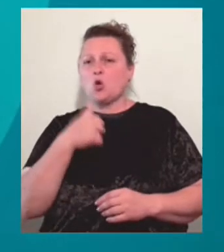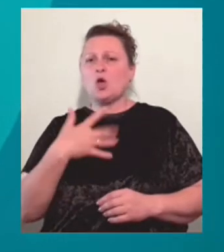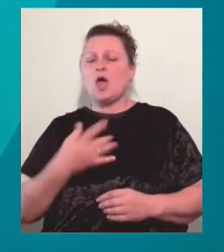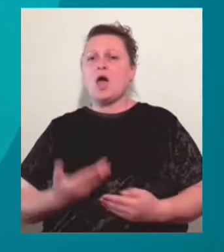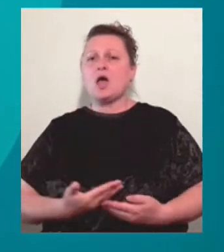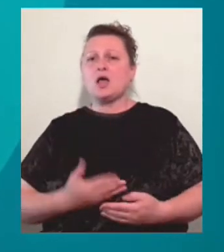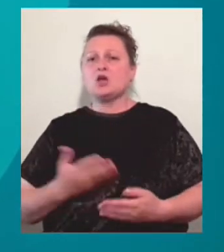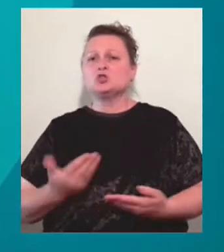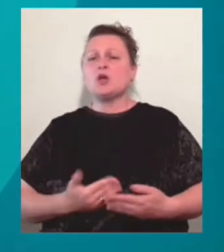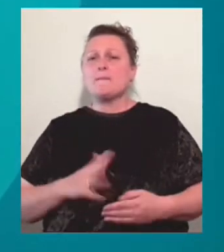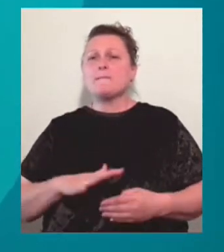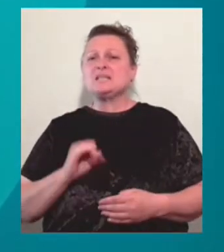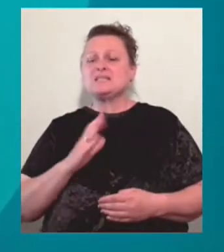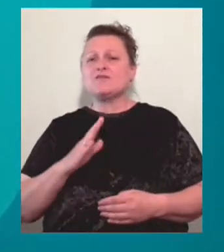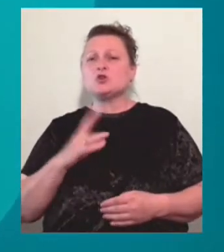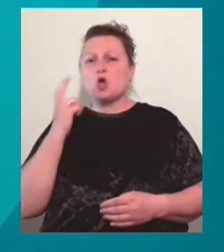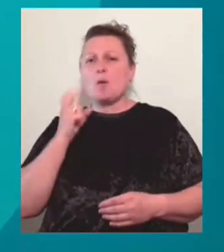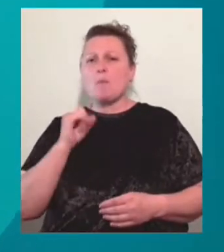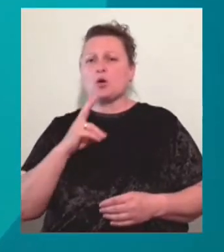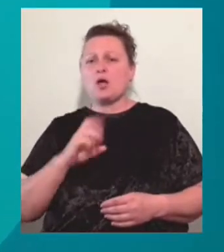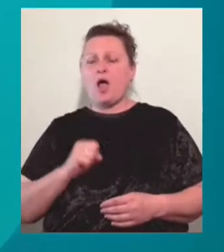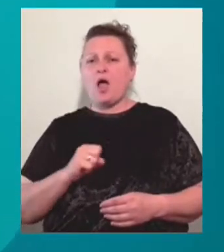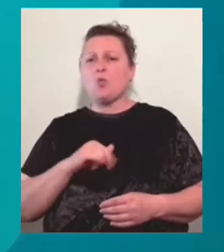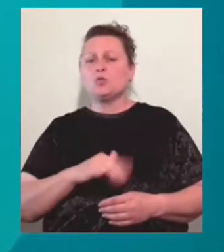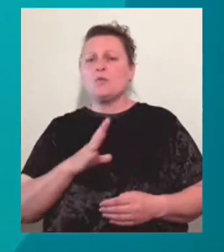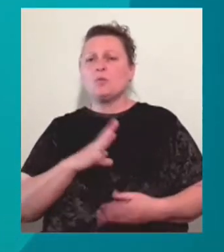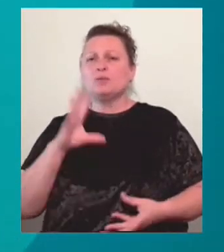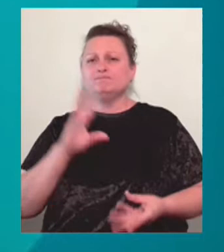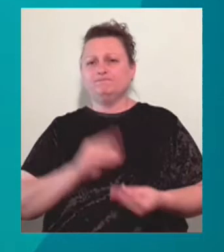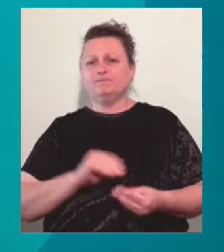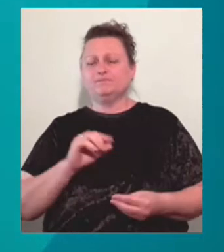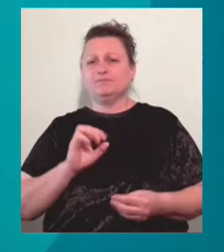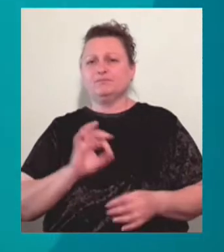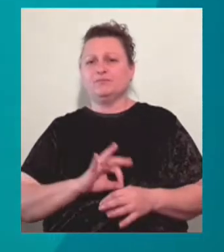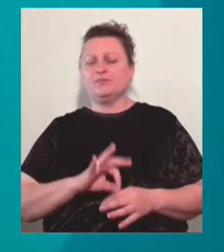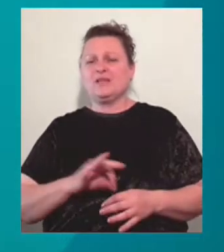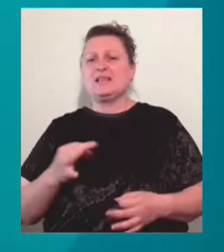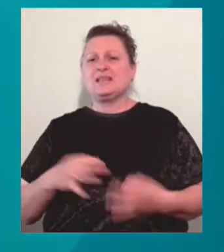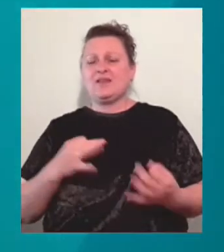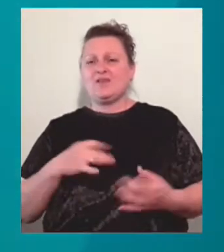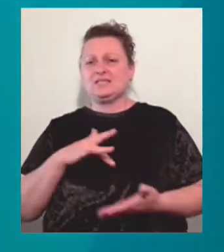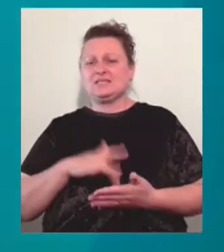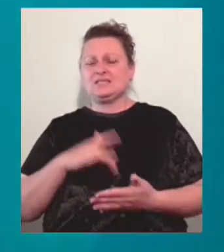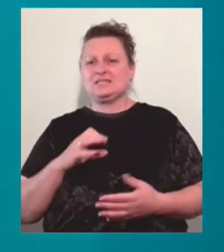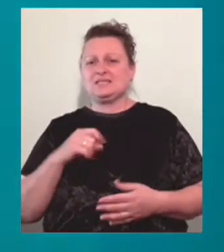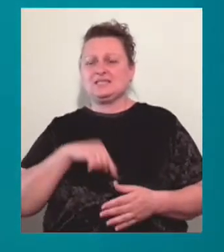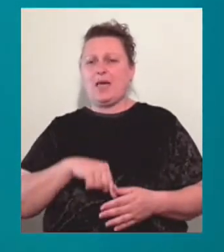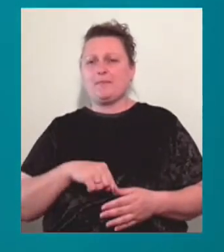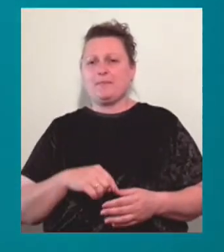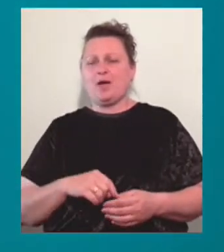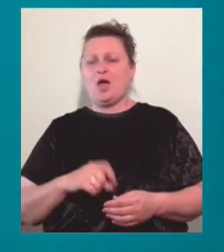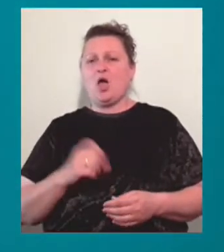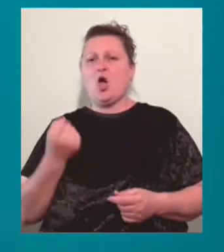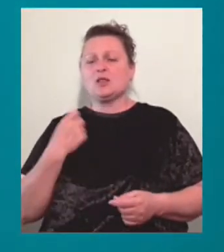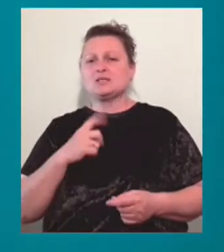мешкав у житловому масиві Чорноморка. У нього були супутні захворювання центральної нервової системи. Про це повідомив речник Одеської